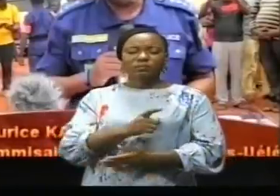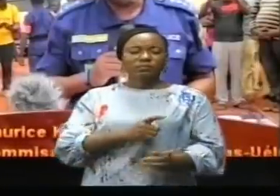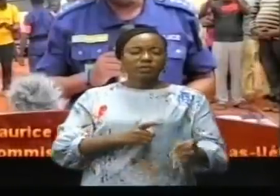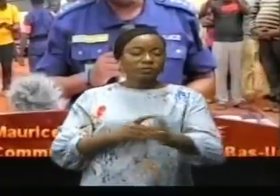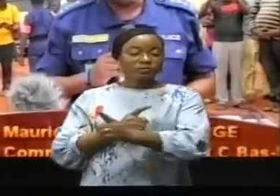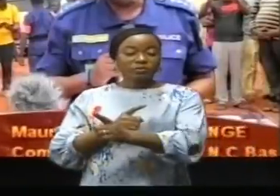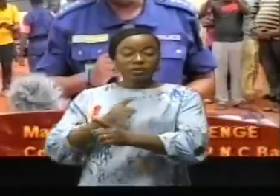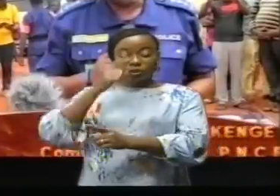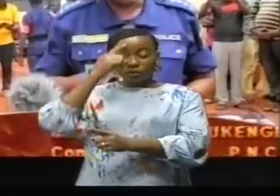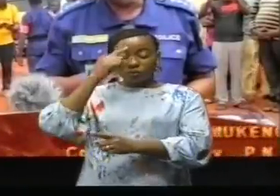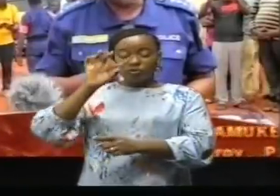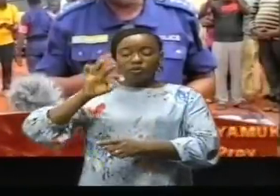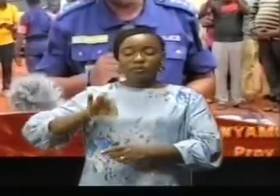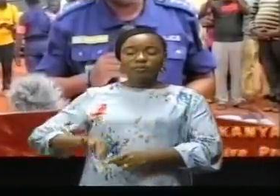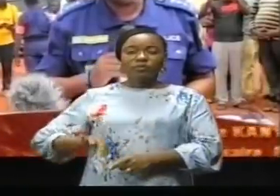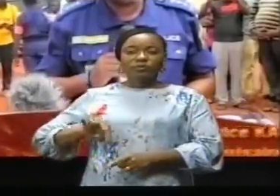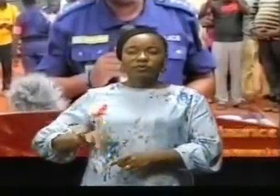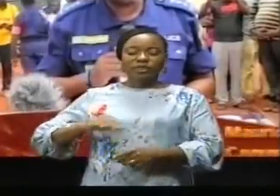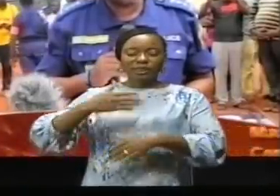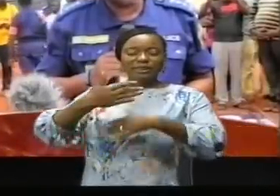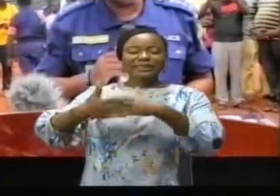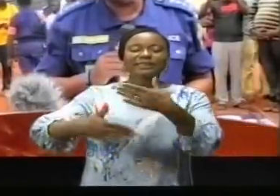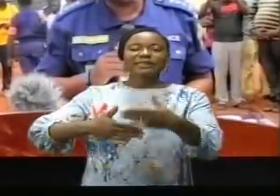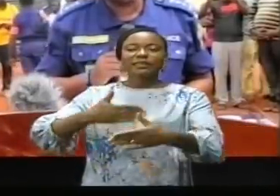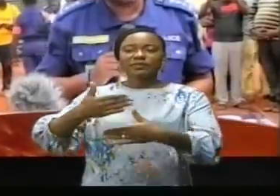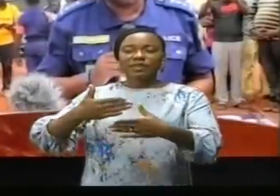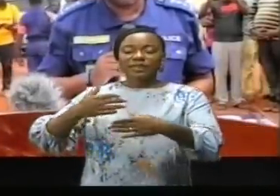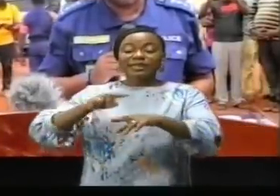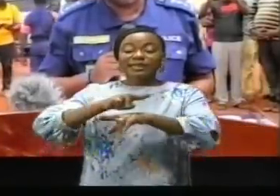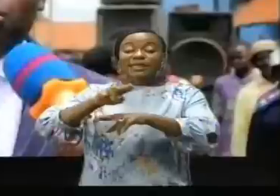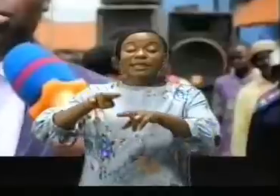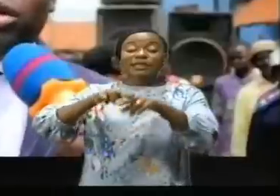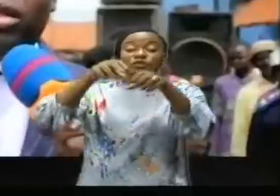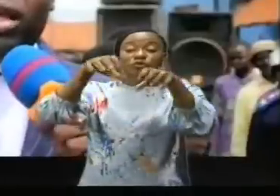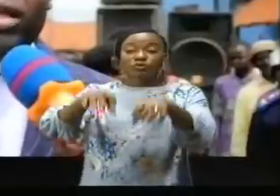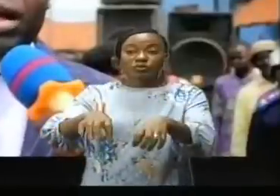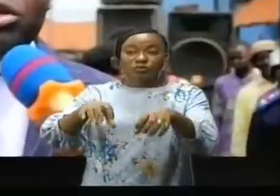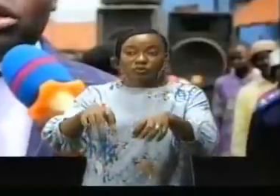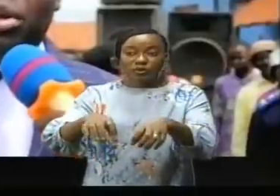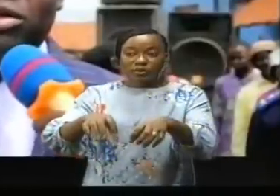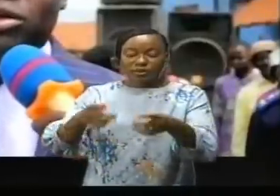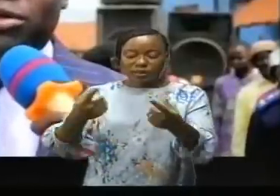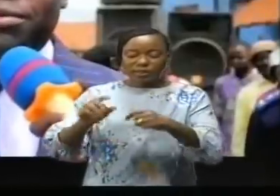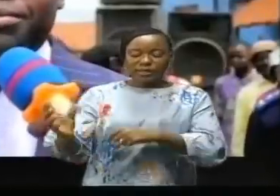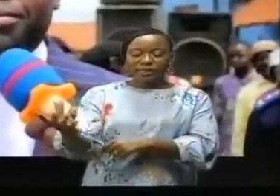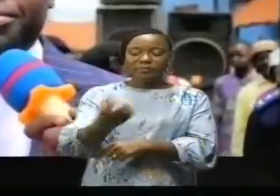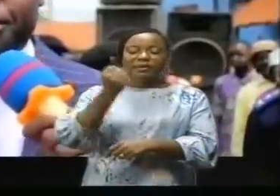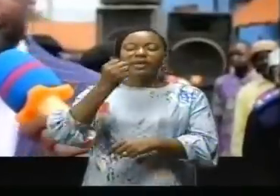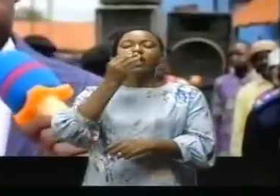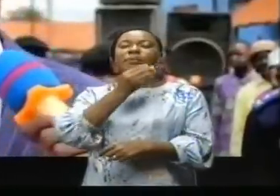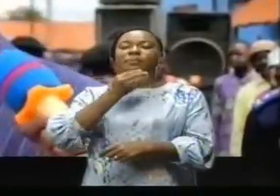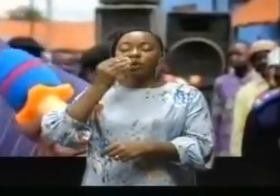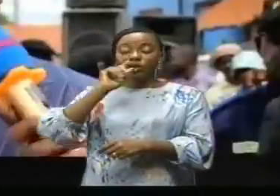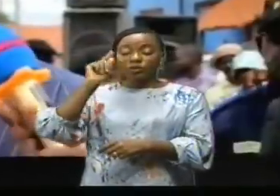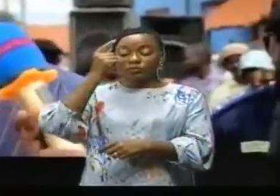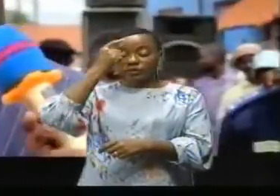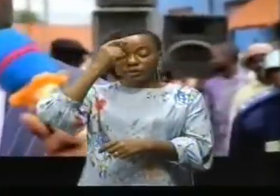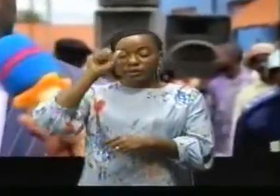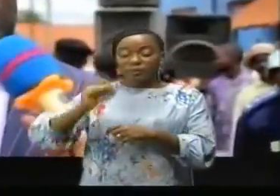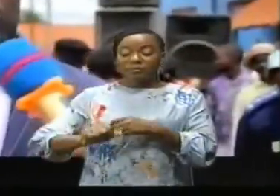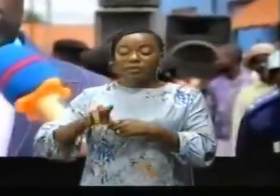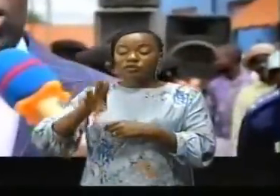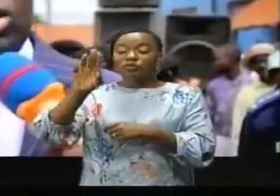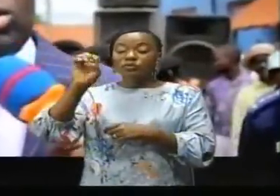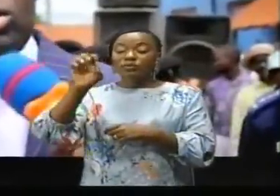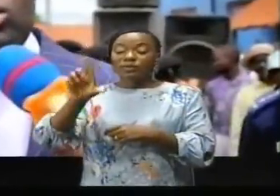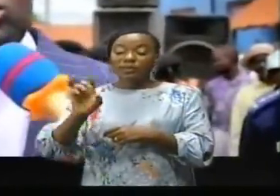des services et de la nation congolaise. Prenant la parole, les gouvernants de la province du Bazouélé, messieurs